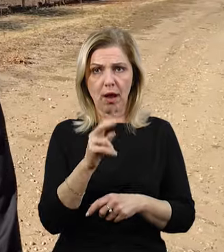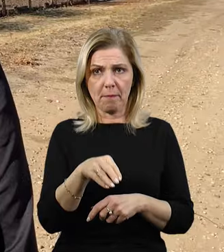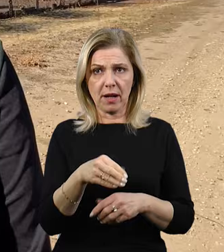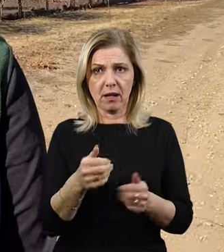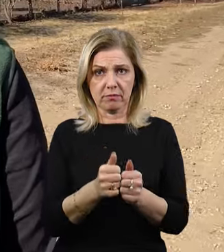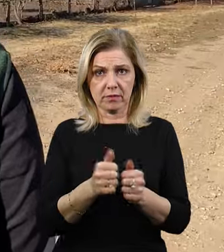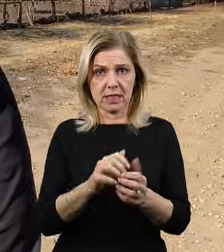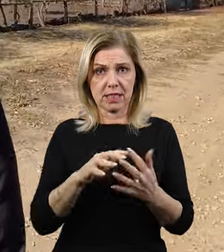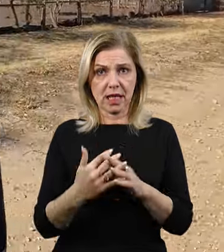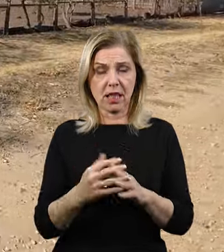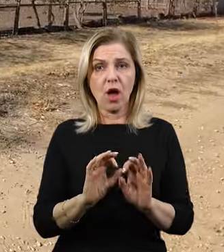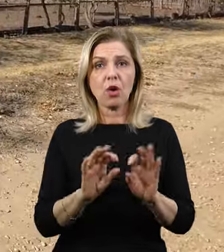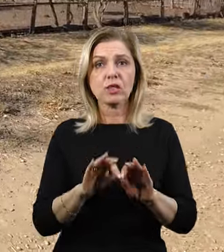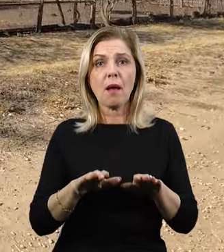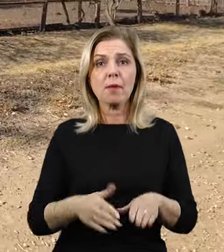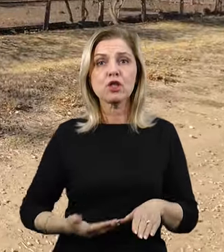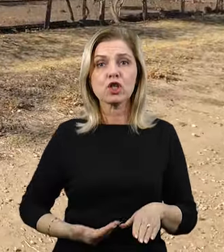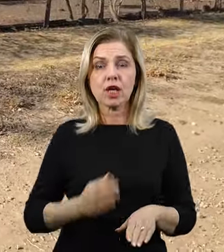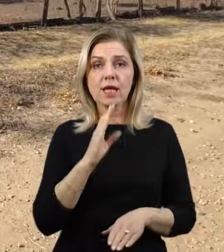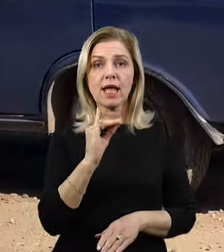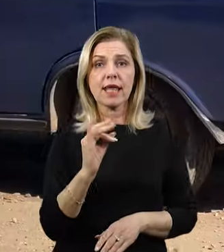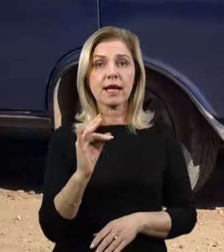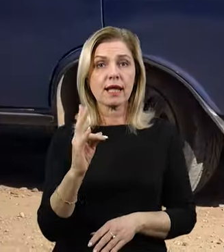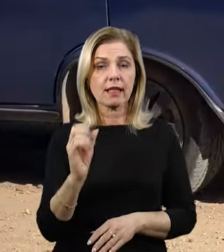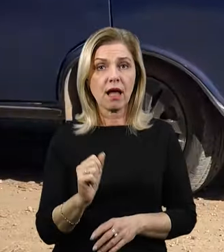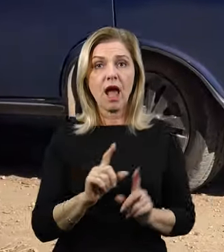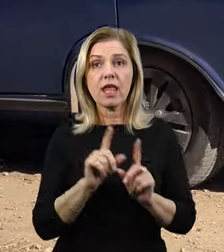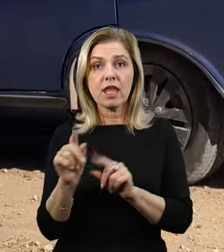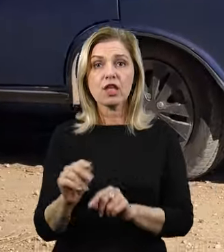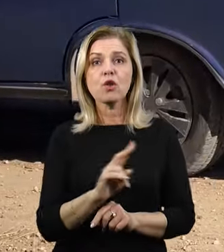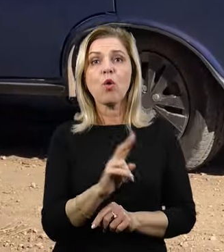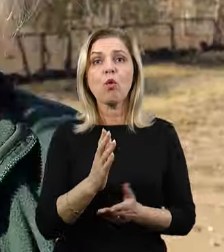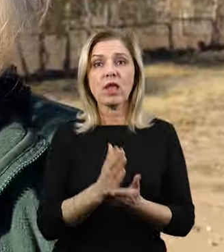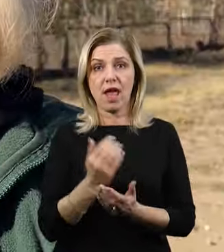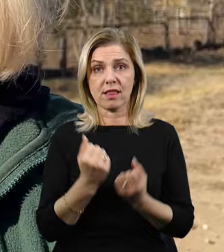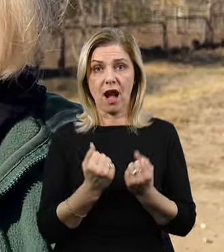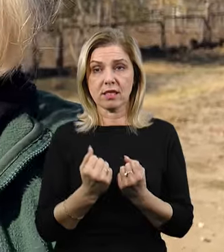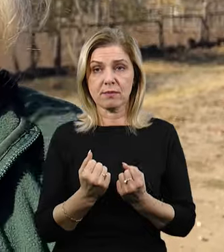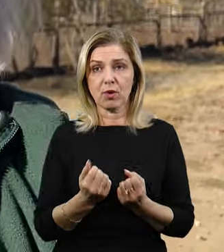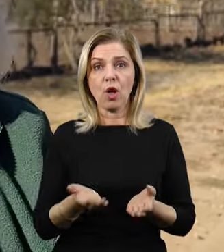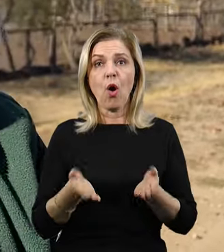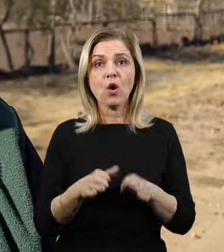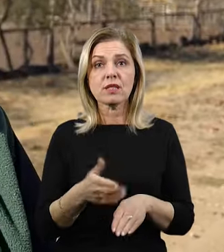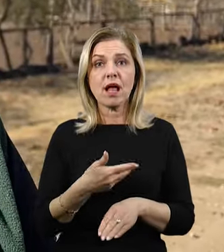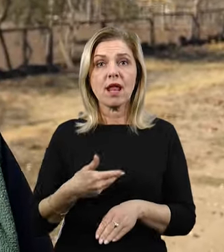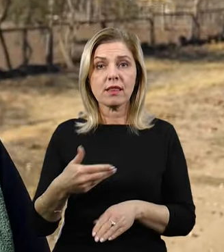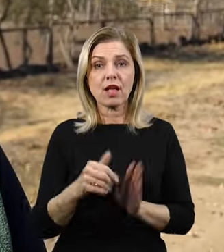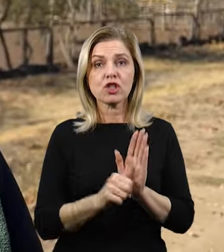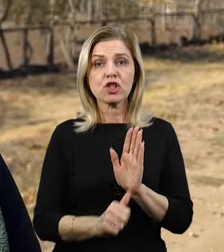села, розповідає місцева жителька Ірина. Говорить, їздять лише ті, у кого є транспорт. Осталося в нас 66